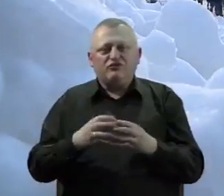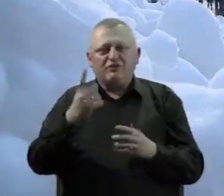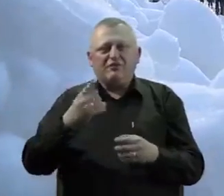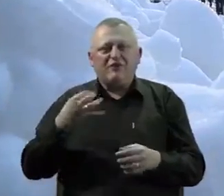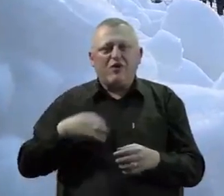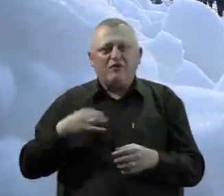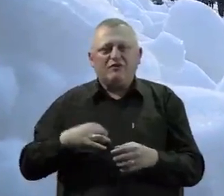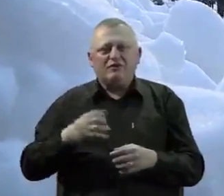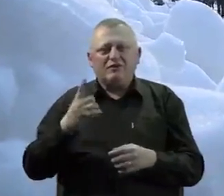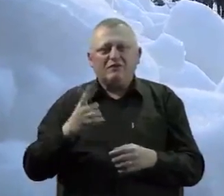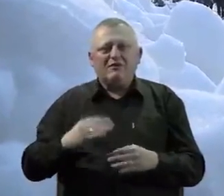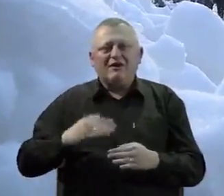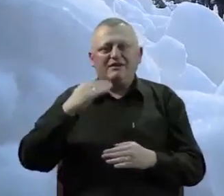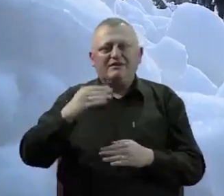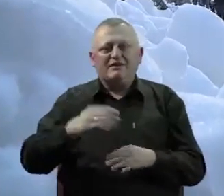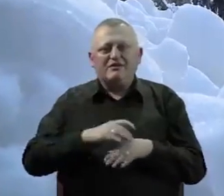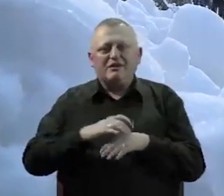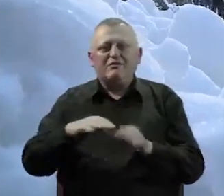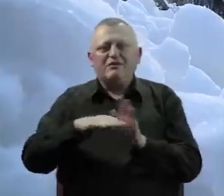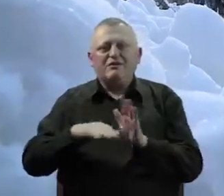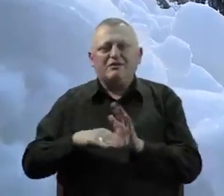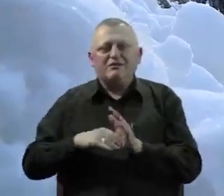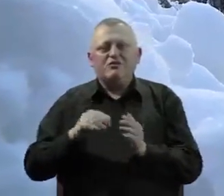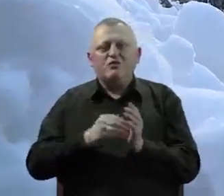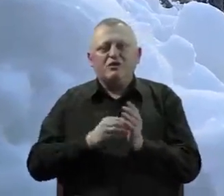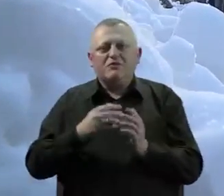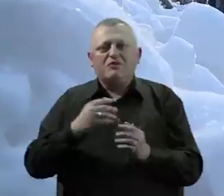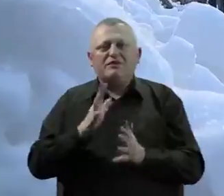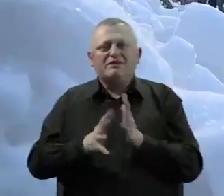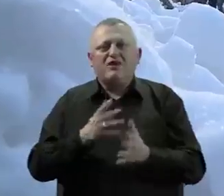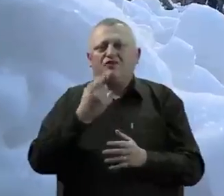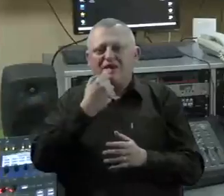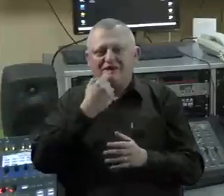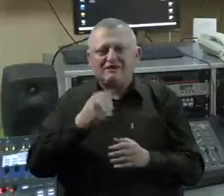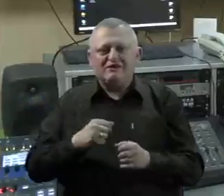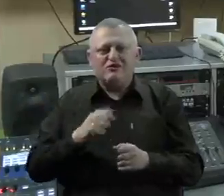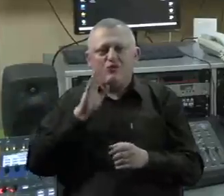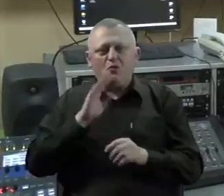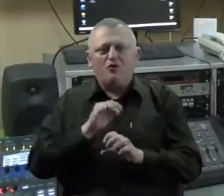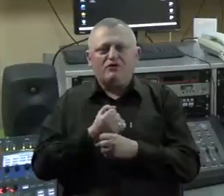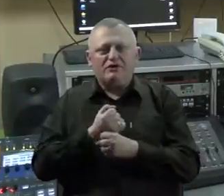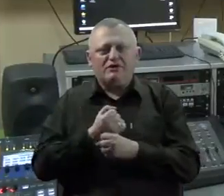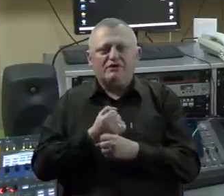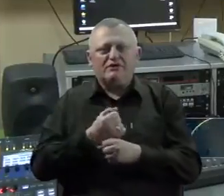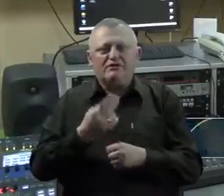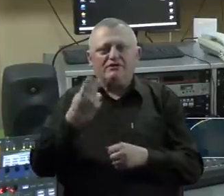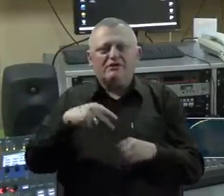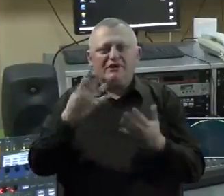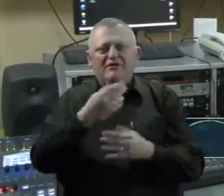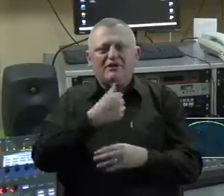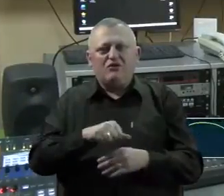Prva obaveza, prva stepenica je primjena zakona u upotrebi znakovnog jezika. U Bosni i Hercegovini je 2009.